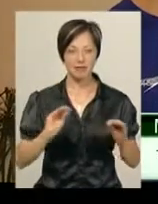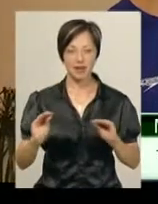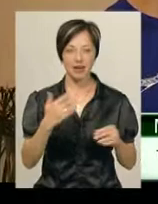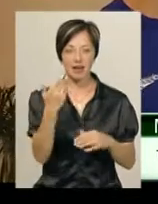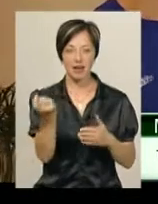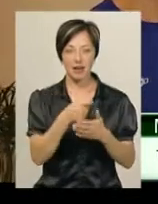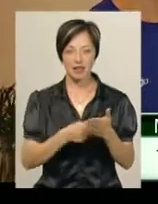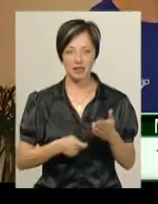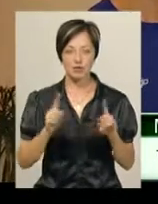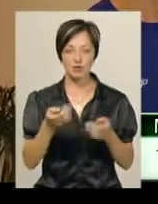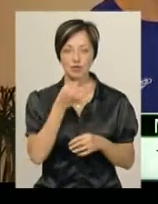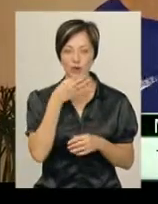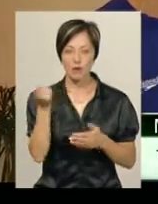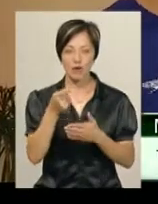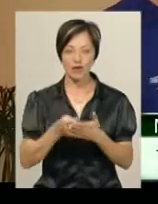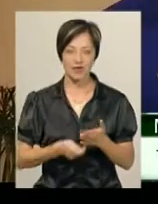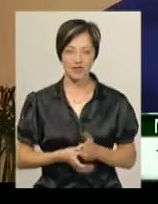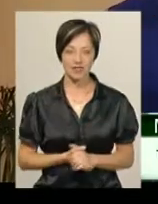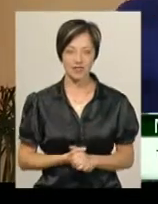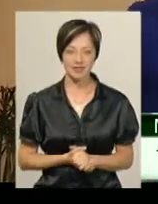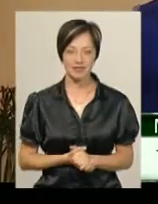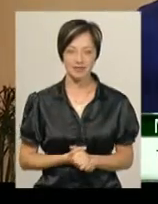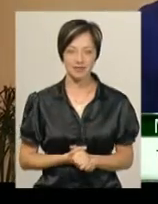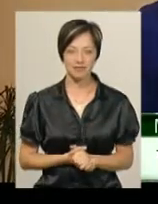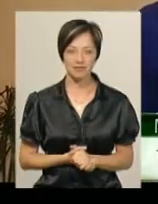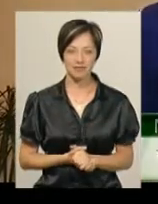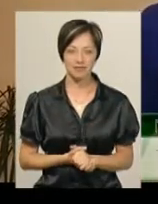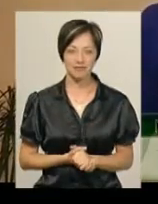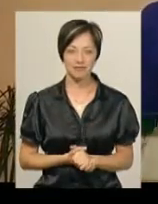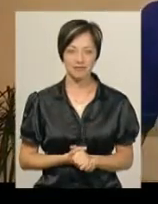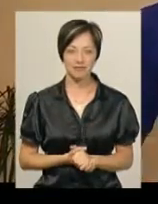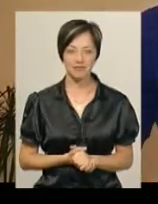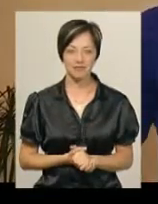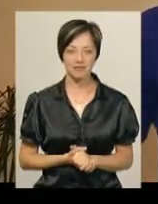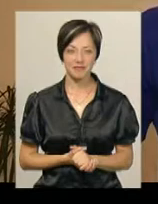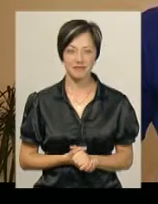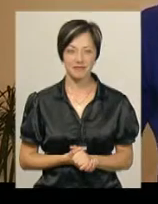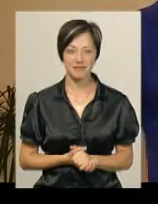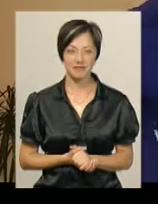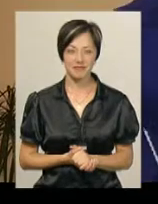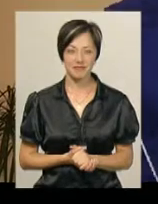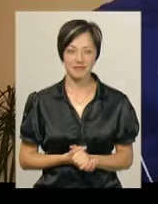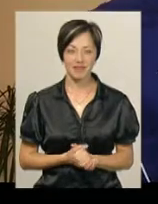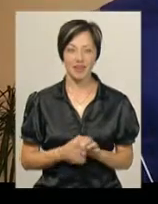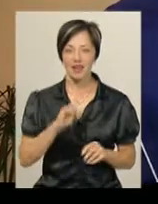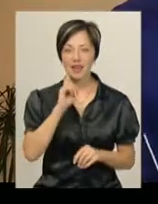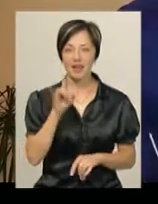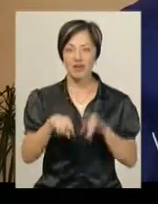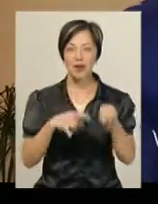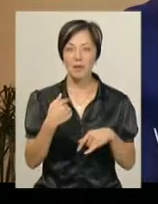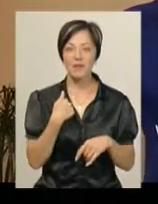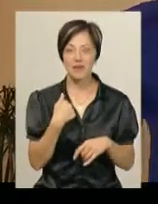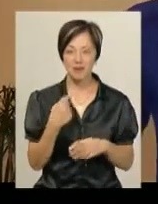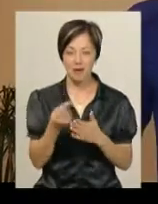картинами. Вона дуже любить малювати. Якось я півтора року, рік їй вговорював, що вона мені щось